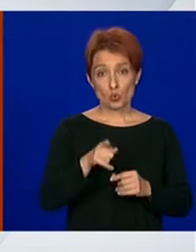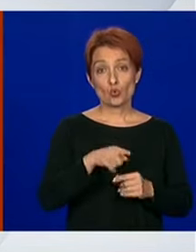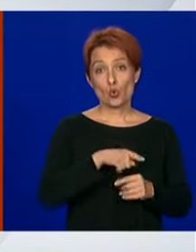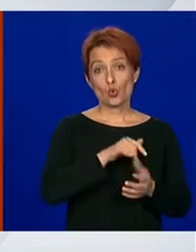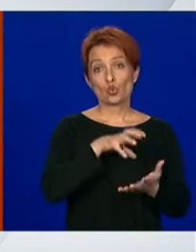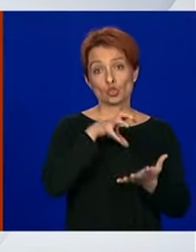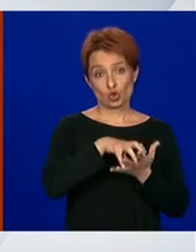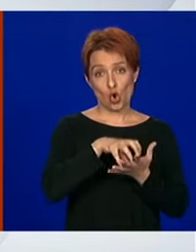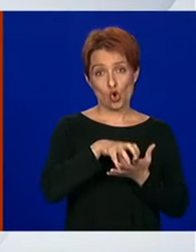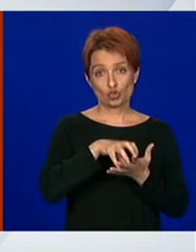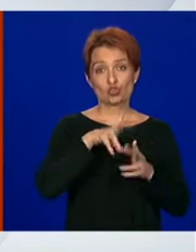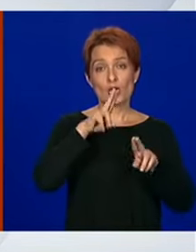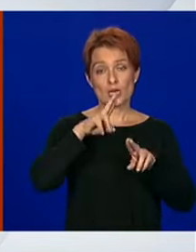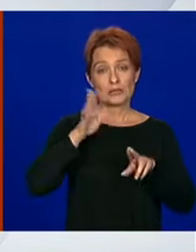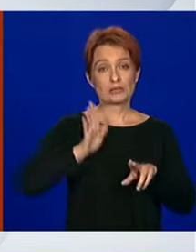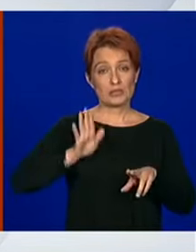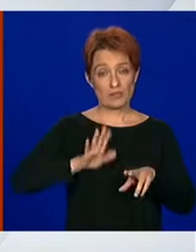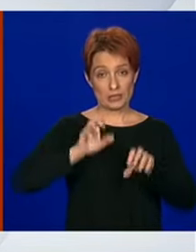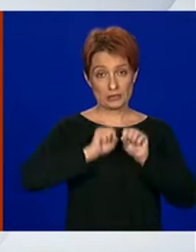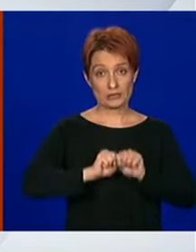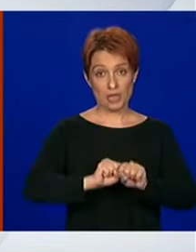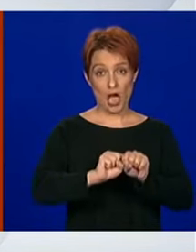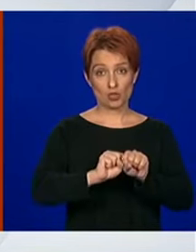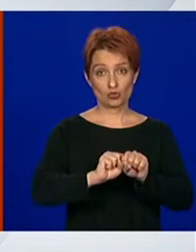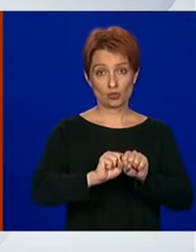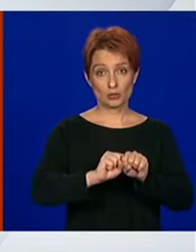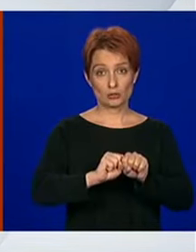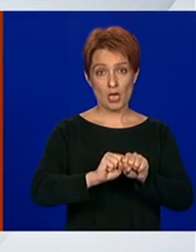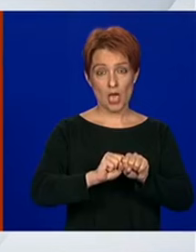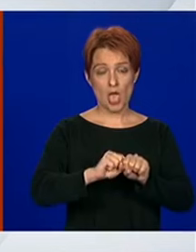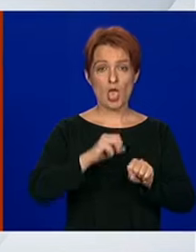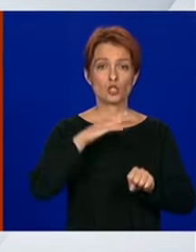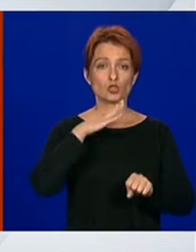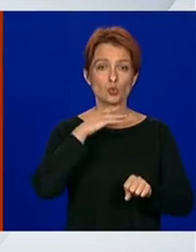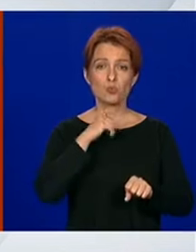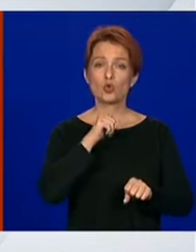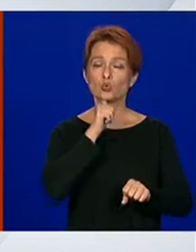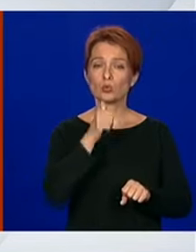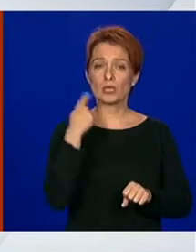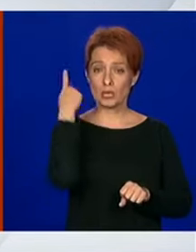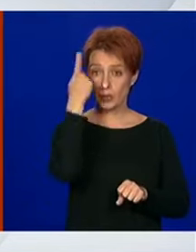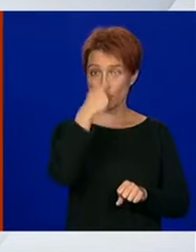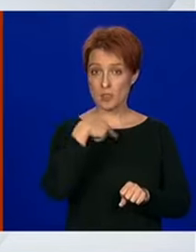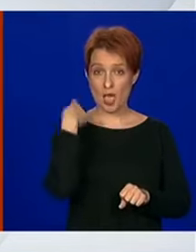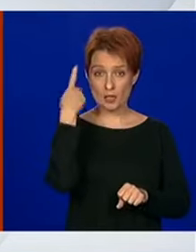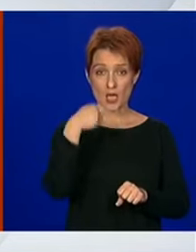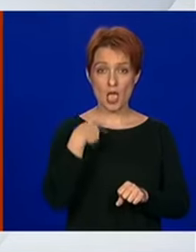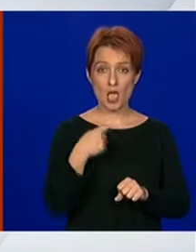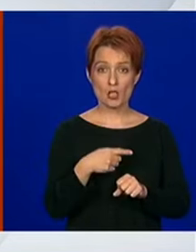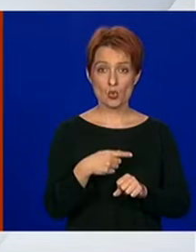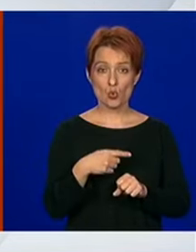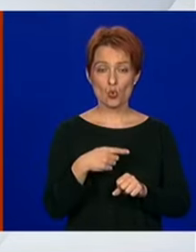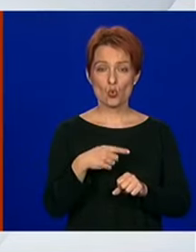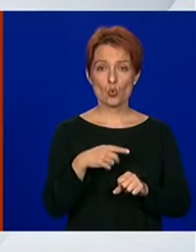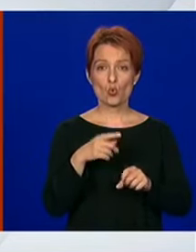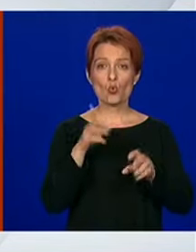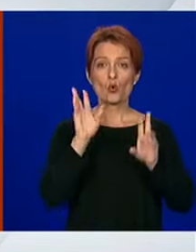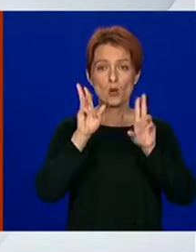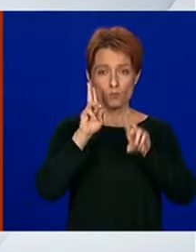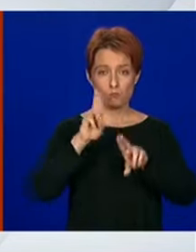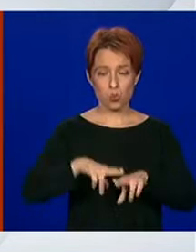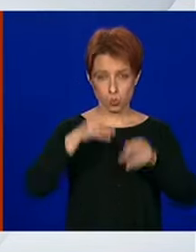civilne zaštite dakle za subotu i za nedjelju izdavat